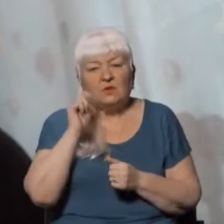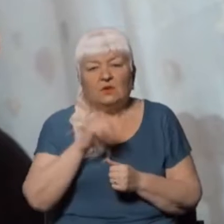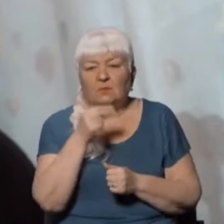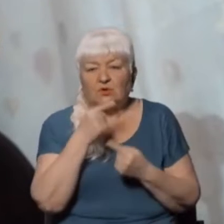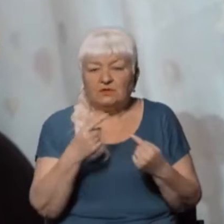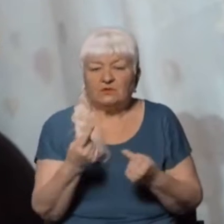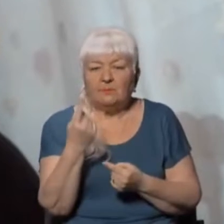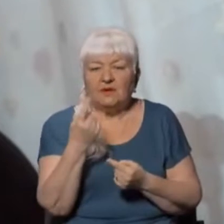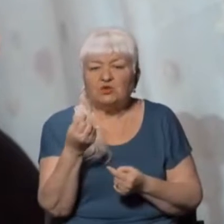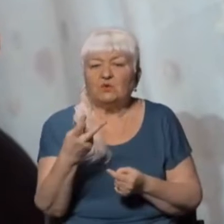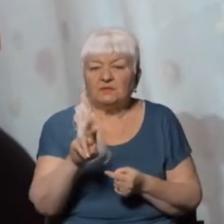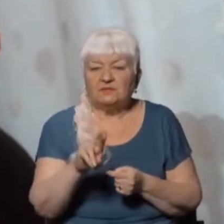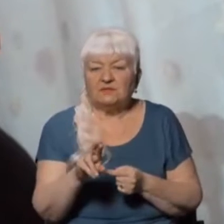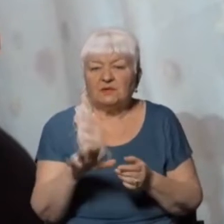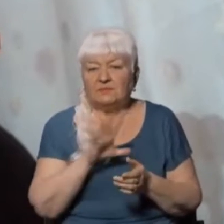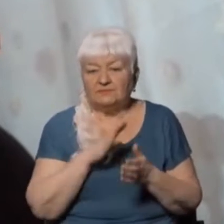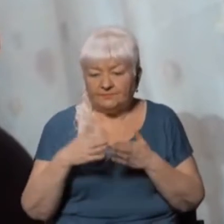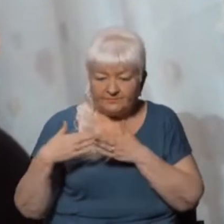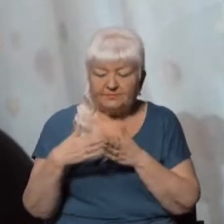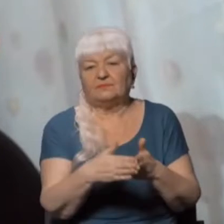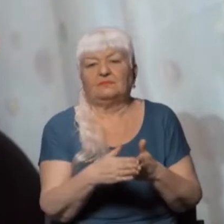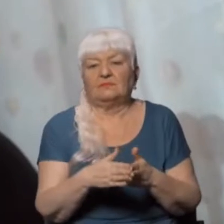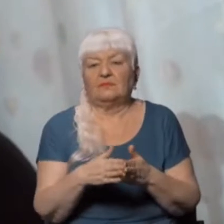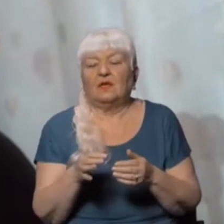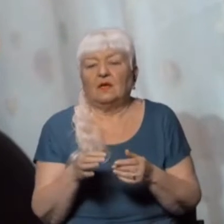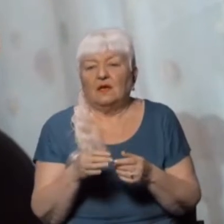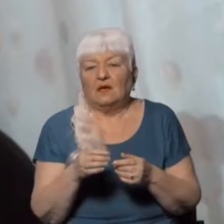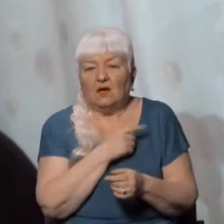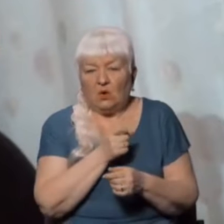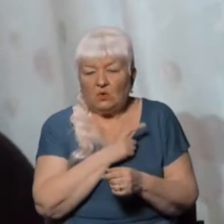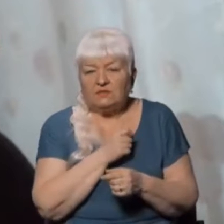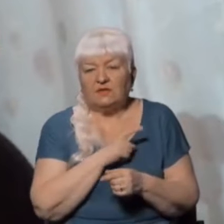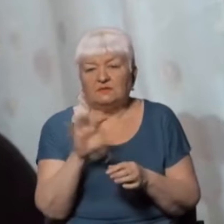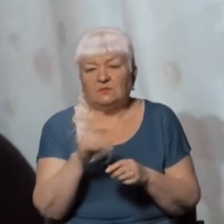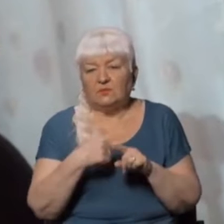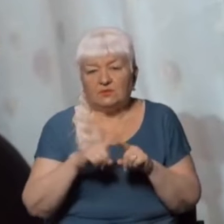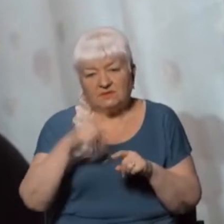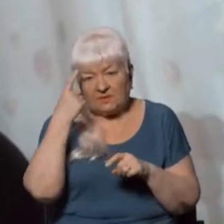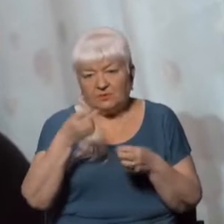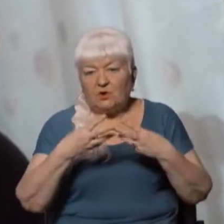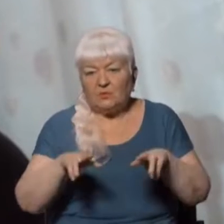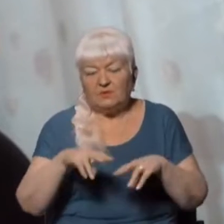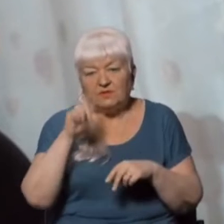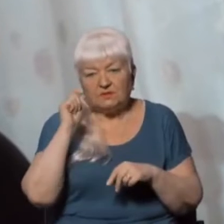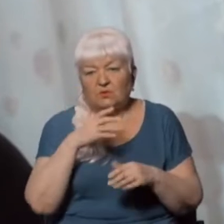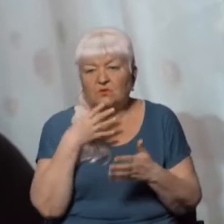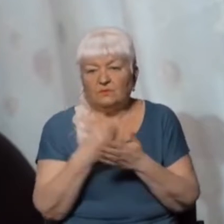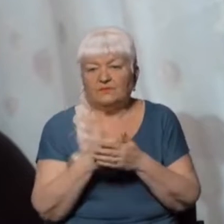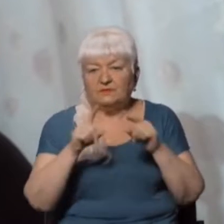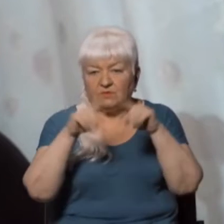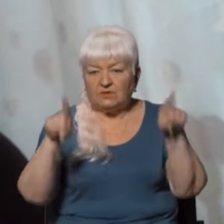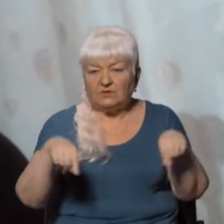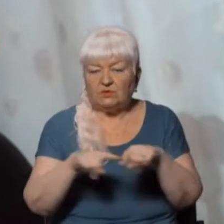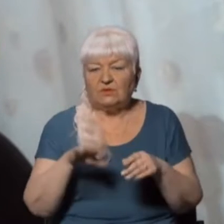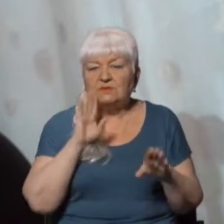серпня вийшло з морського торгівельного порту Одеса. Про це повідомив міністр інфраструктури України Олександр Кубраков на своїй сторінці у Фейсбук.